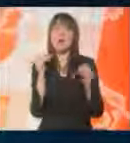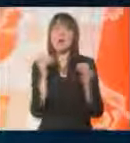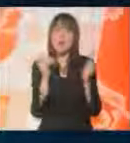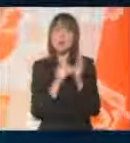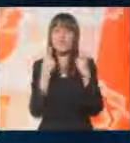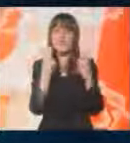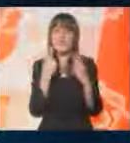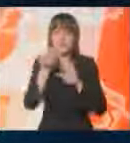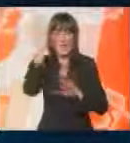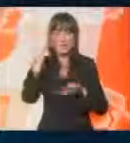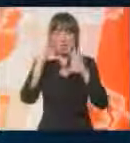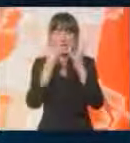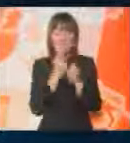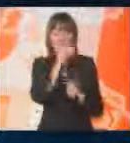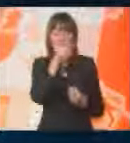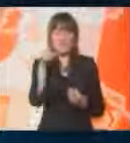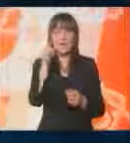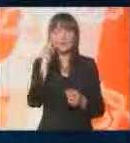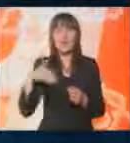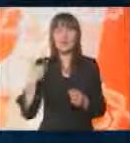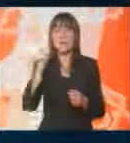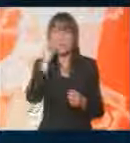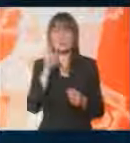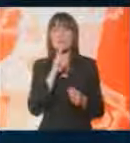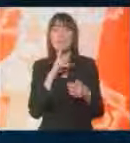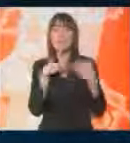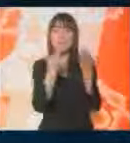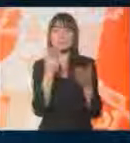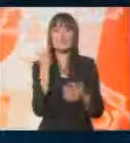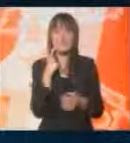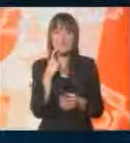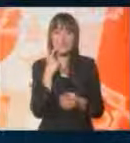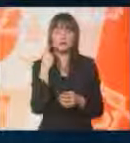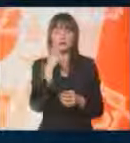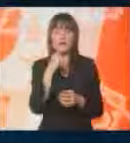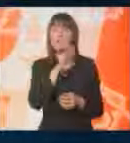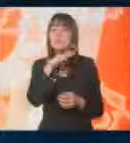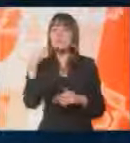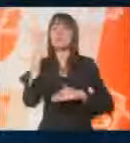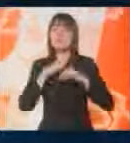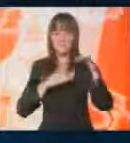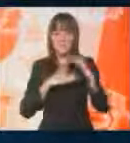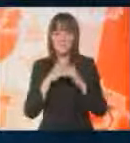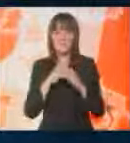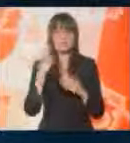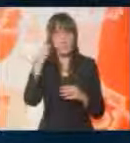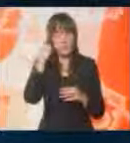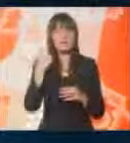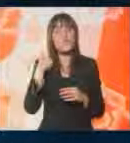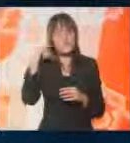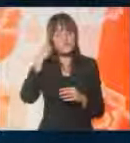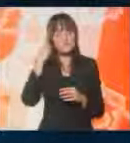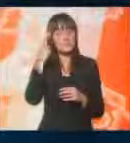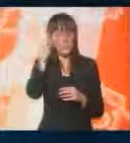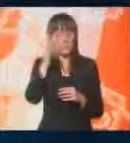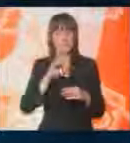važnije je da su pre svega ti ljudi, ti mladi ljudi kojima je pružena šansa, veoma zadovoljni. Dakle, mislim da